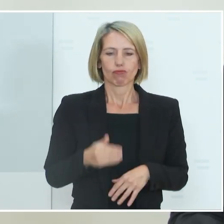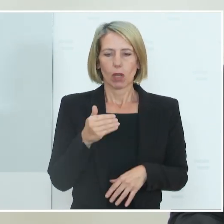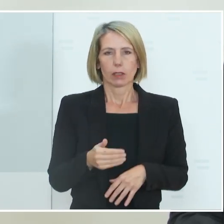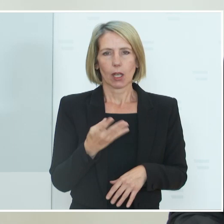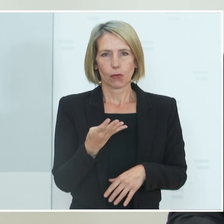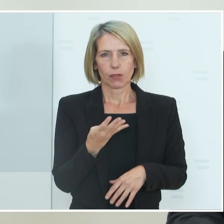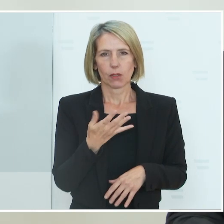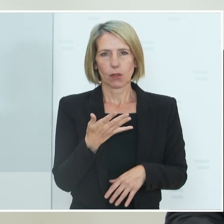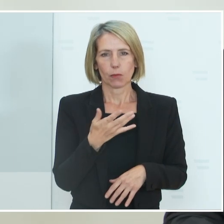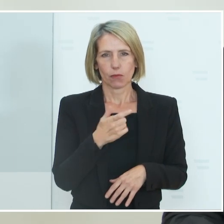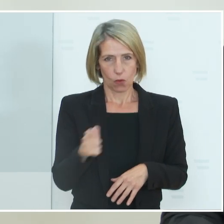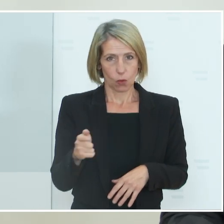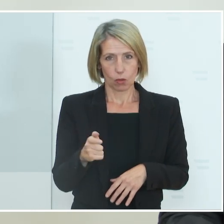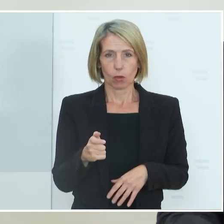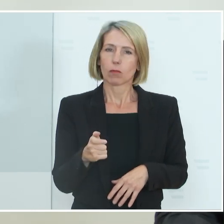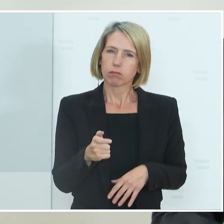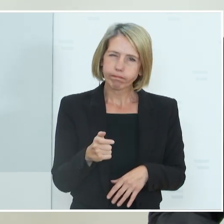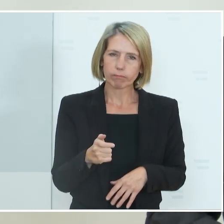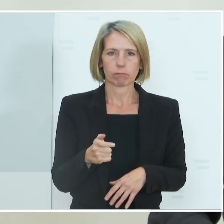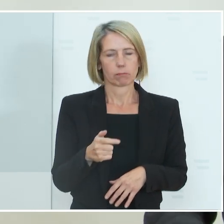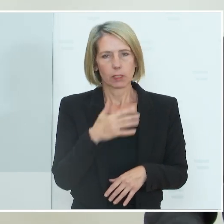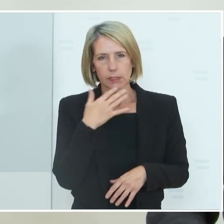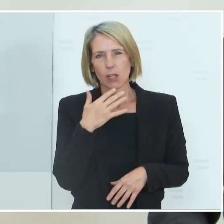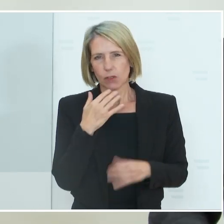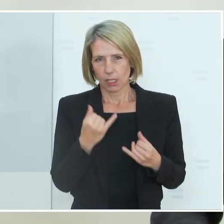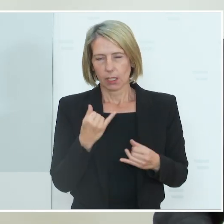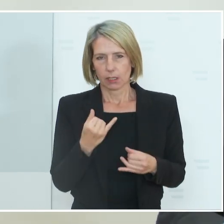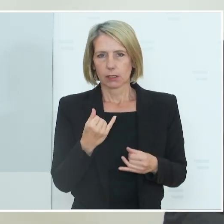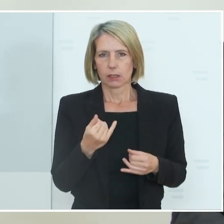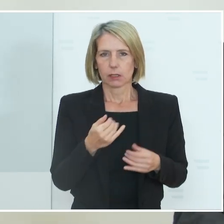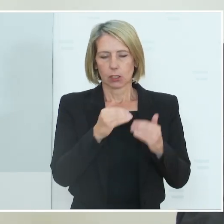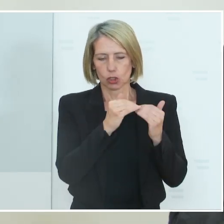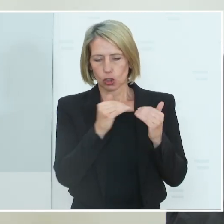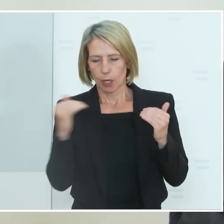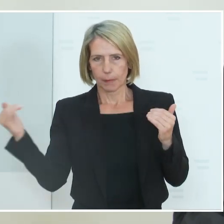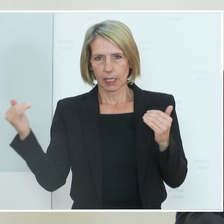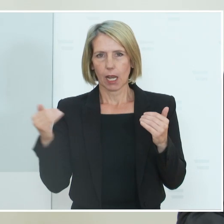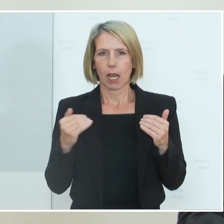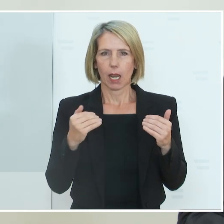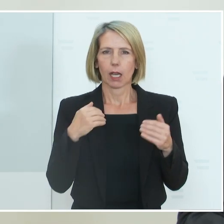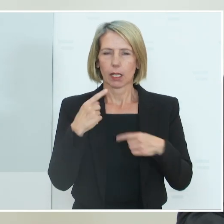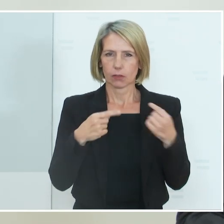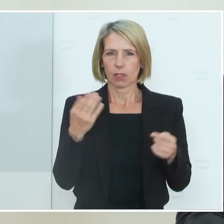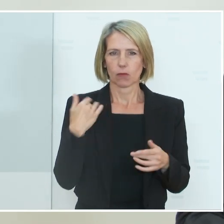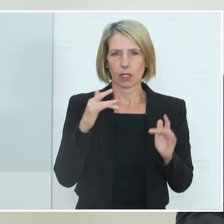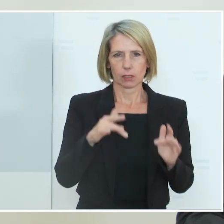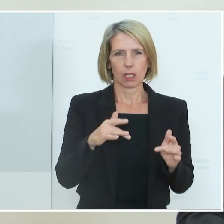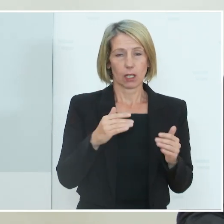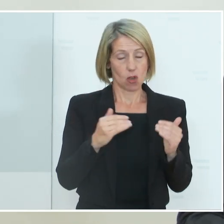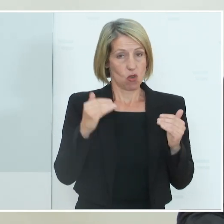seitwärts Bewegung bei einem doch höheren Niveau eine stabile Entwicklung gehabt, vor allem auch auf